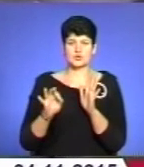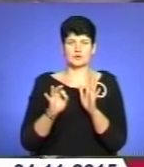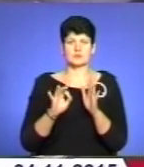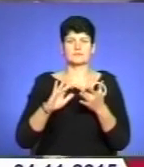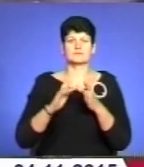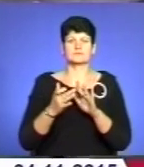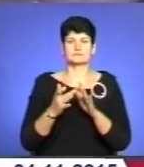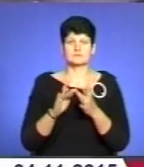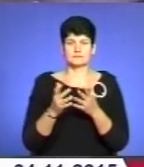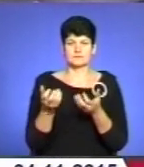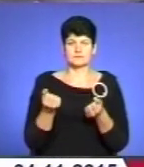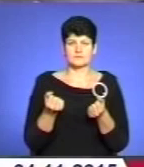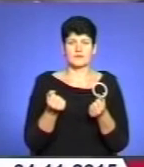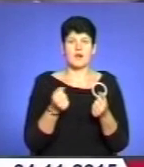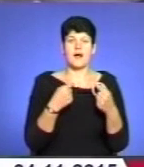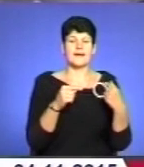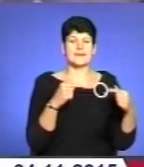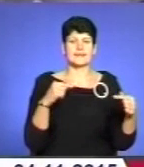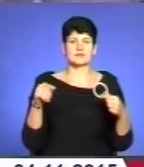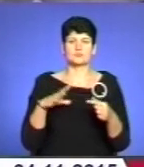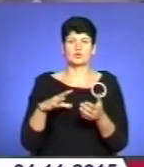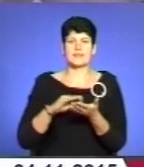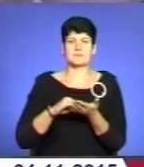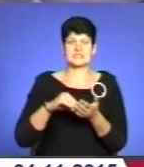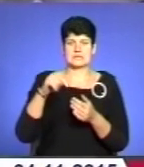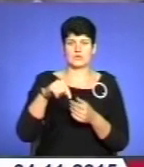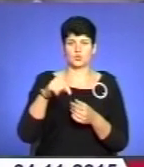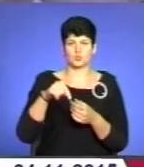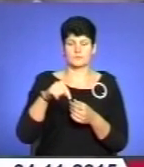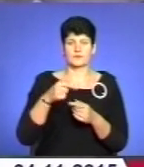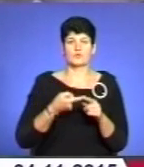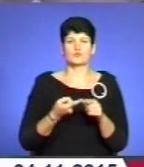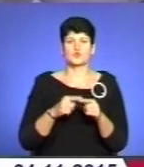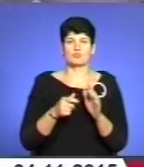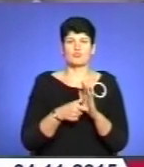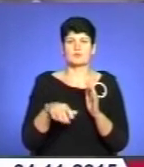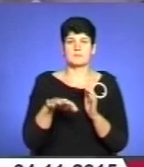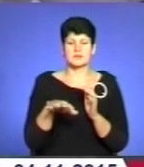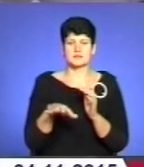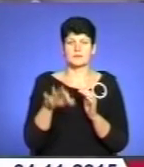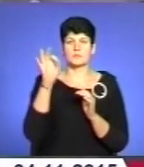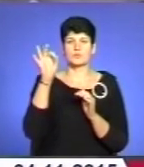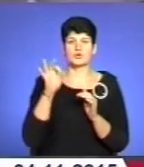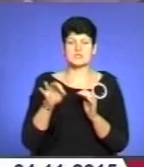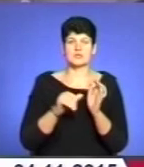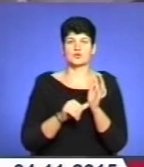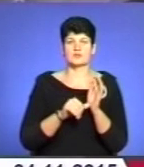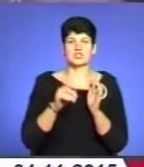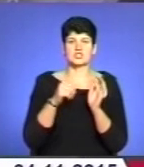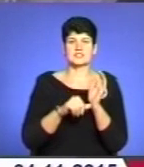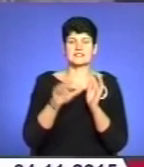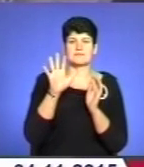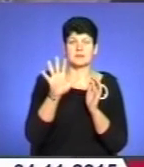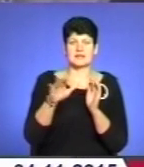-сайт. Остальна кількість була написана тут, в цьому приміщенні. Відсоток чоловіків 65, з вищою